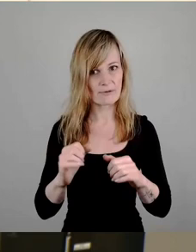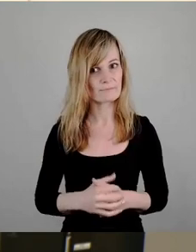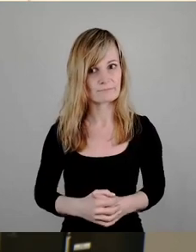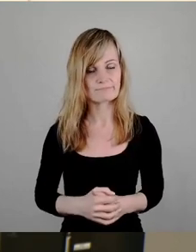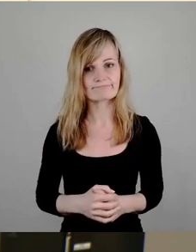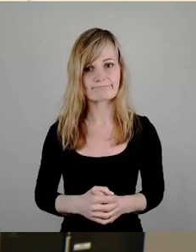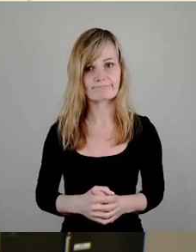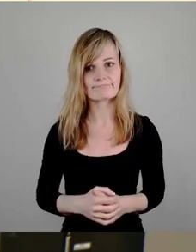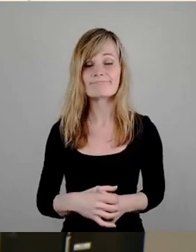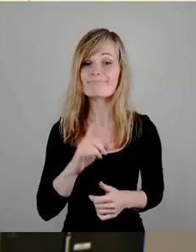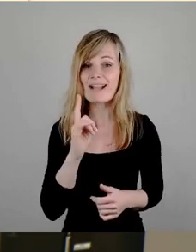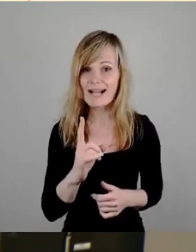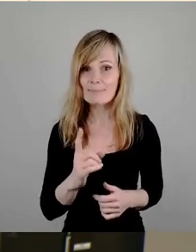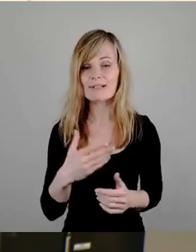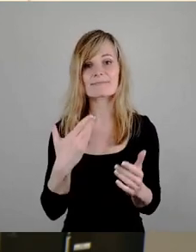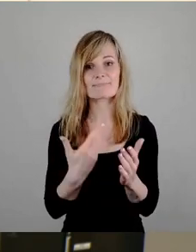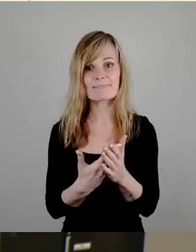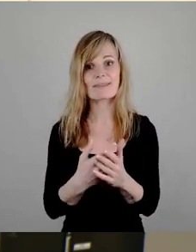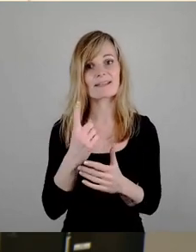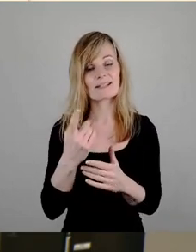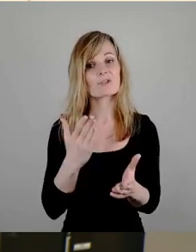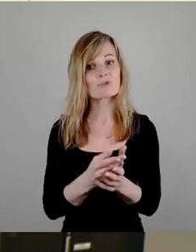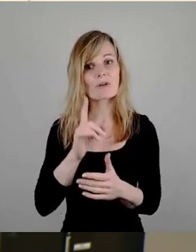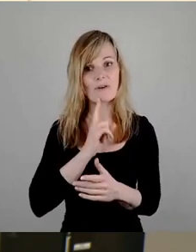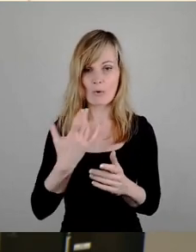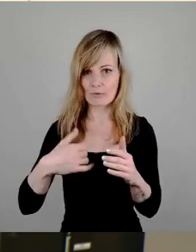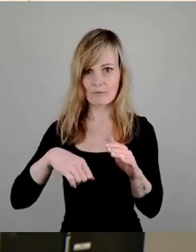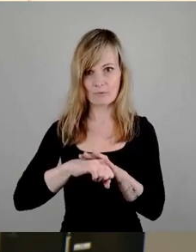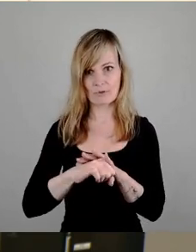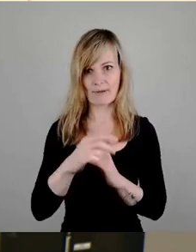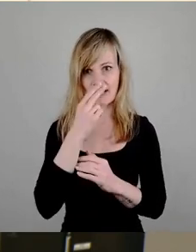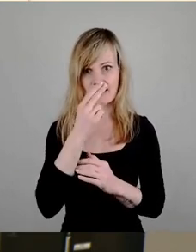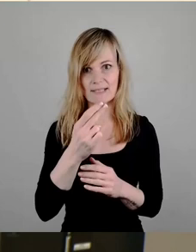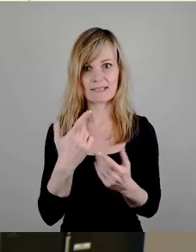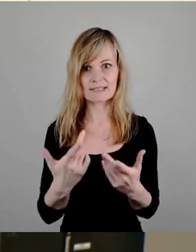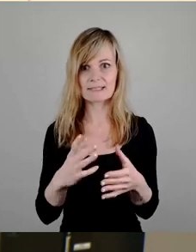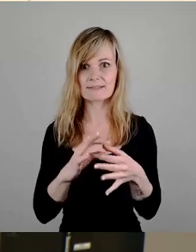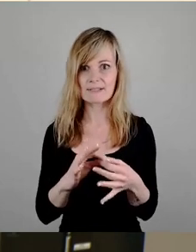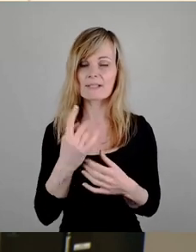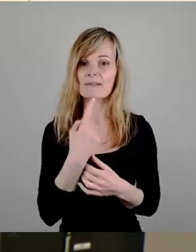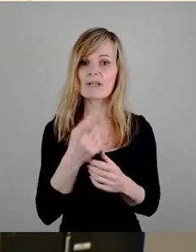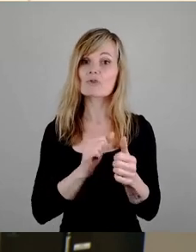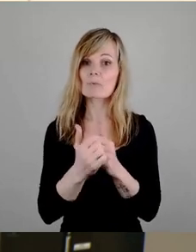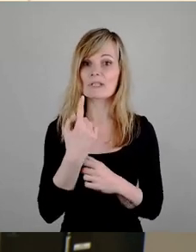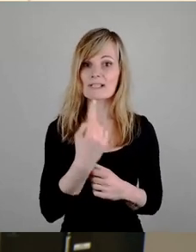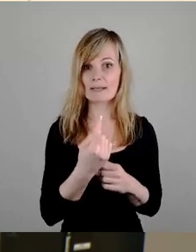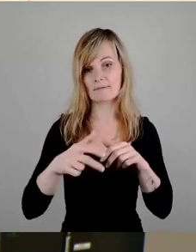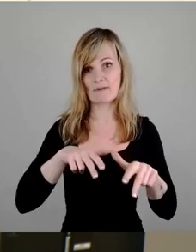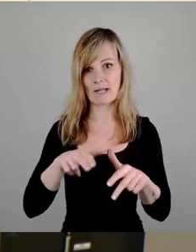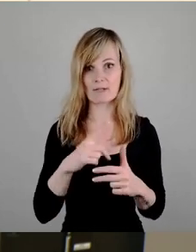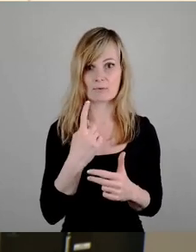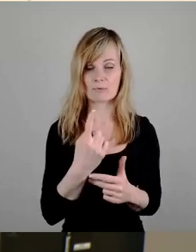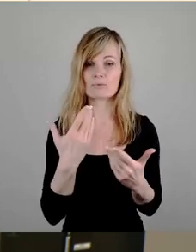Allerdings, und das haben wir schon beim Frauenfußball mit angemerkt Haben wir beim Sport Selbstverwaltung Und dort sollten